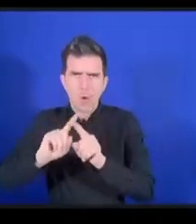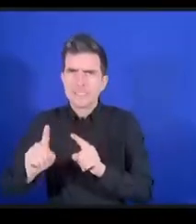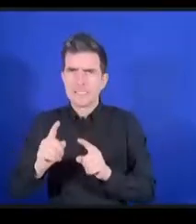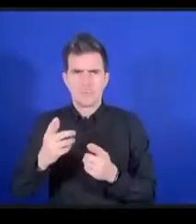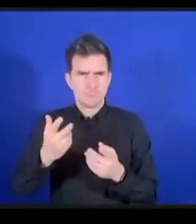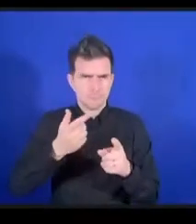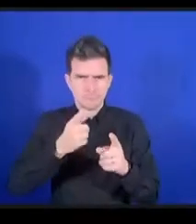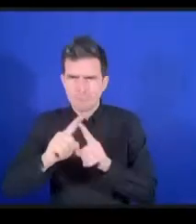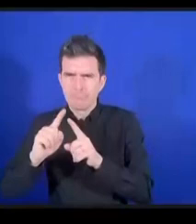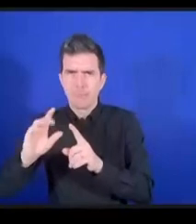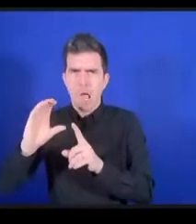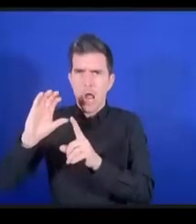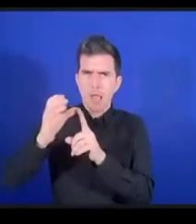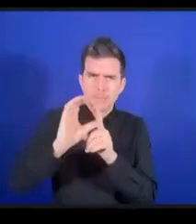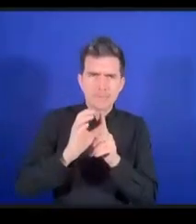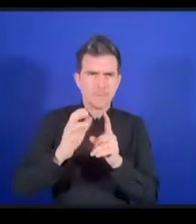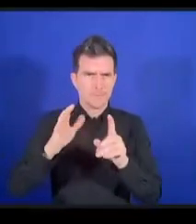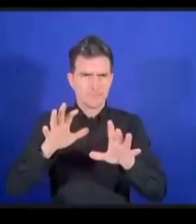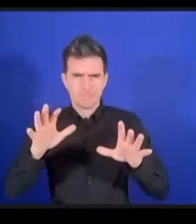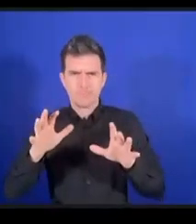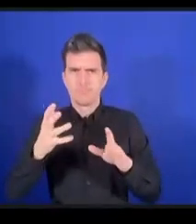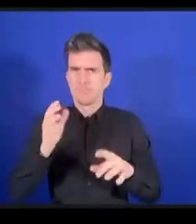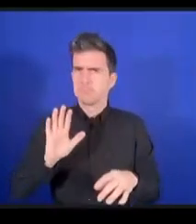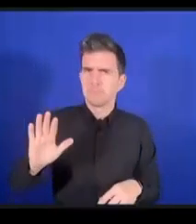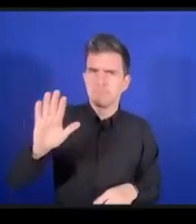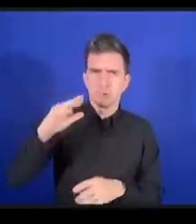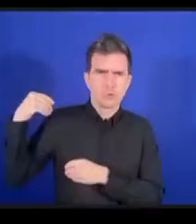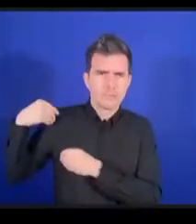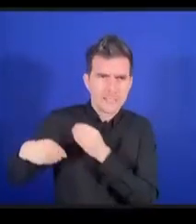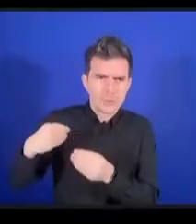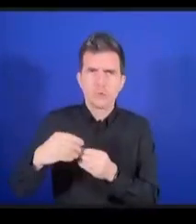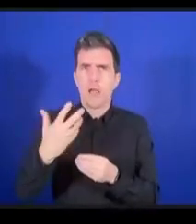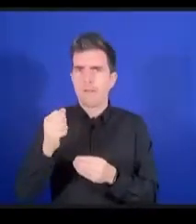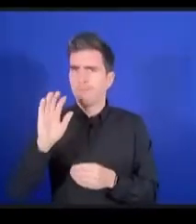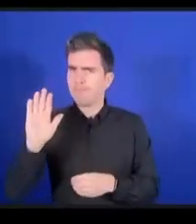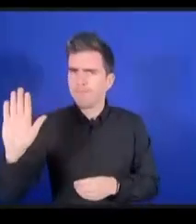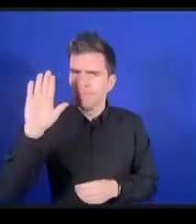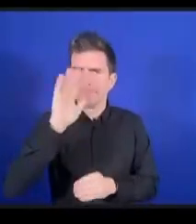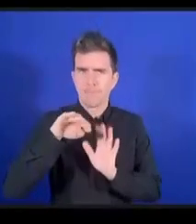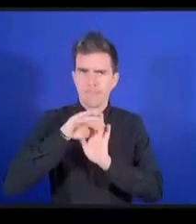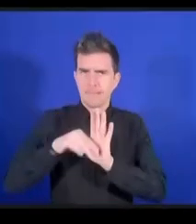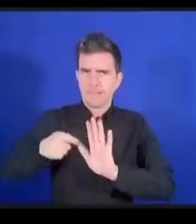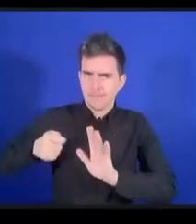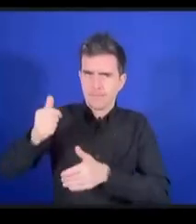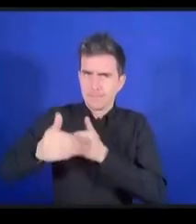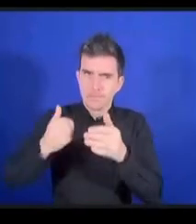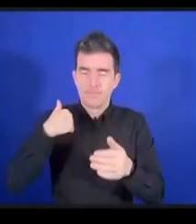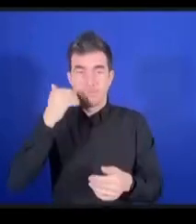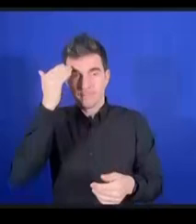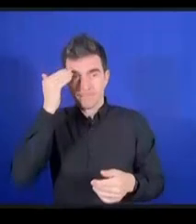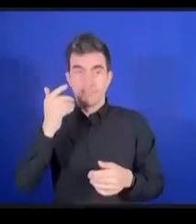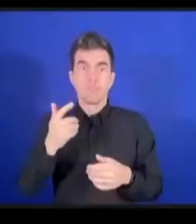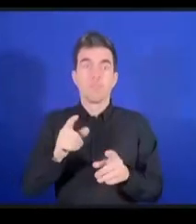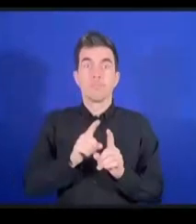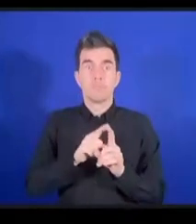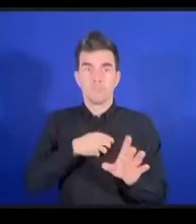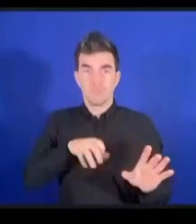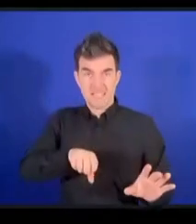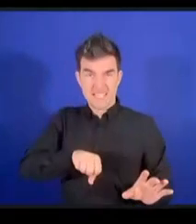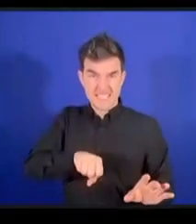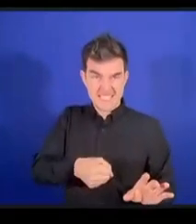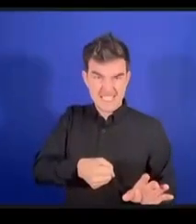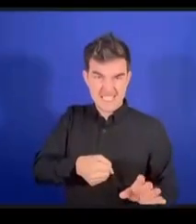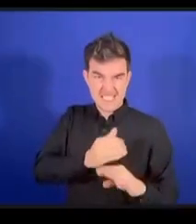législatives et légales et tout cela est lié au fait que